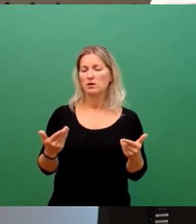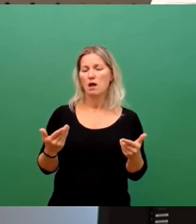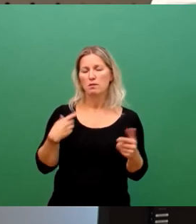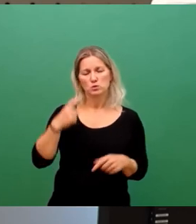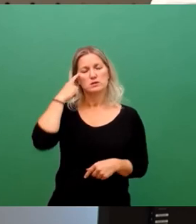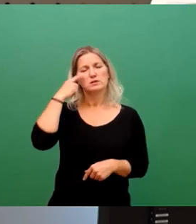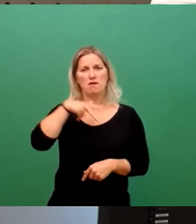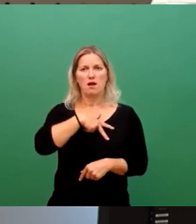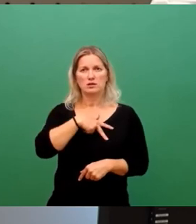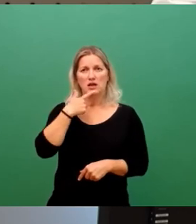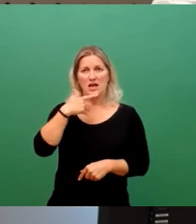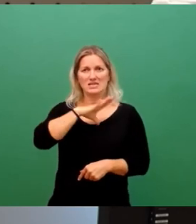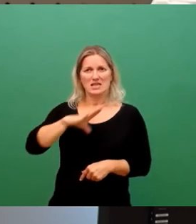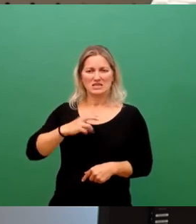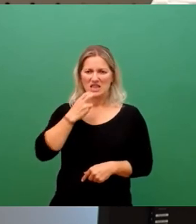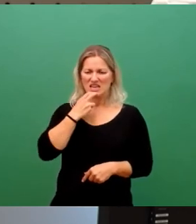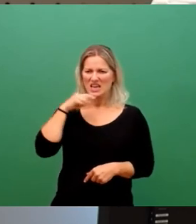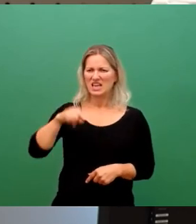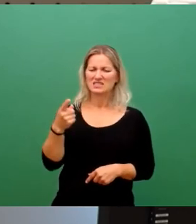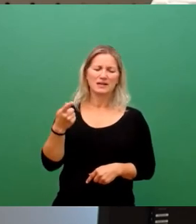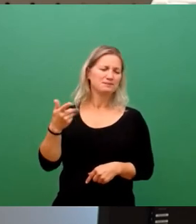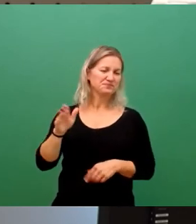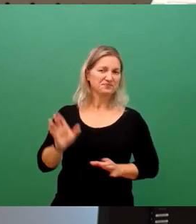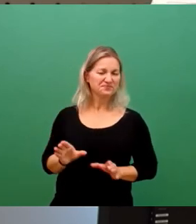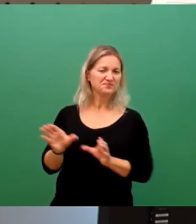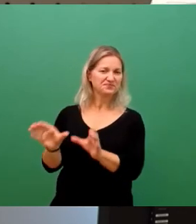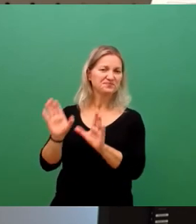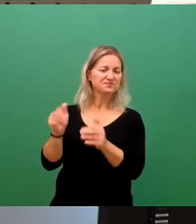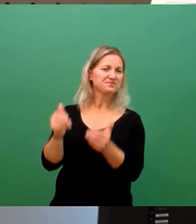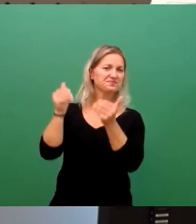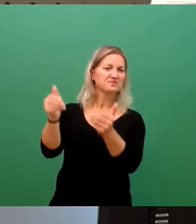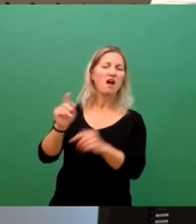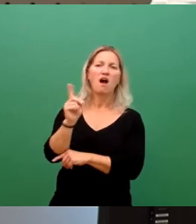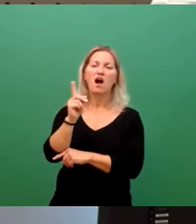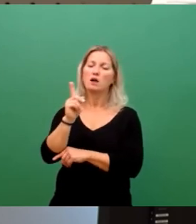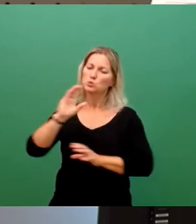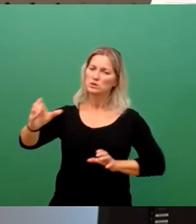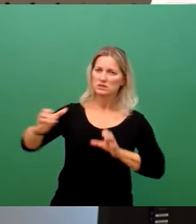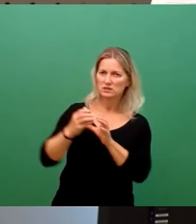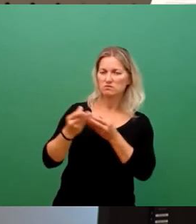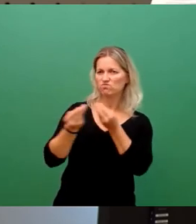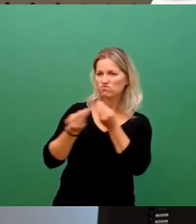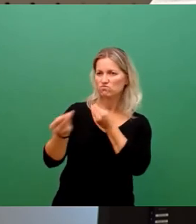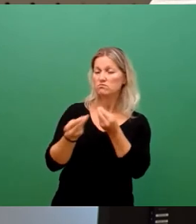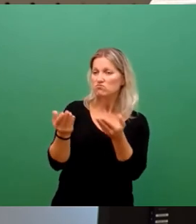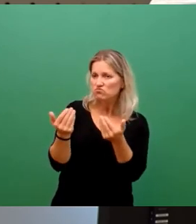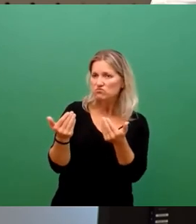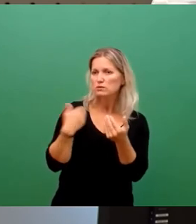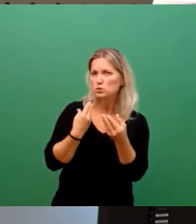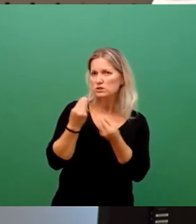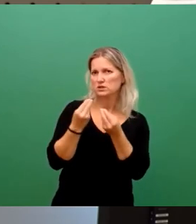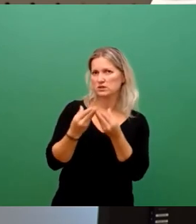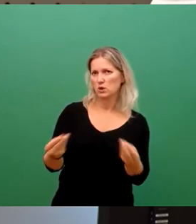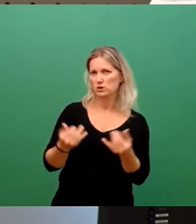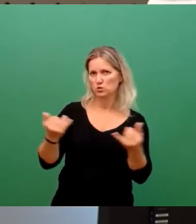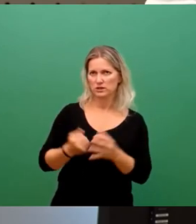Sachsen Energie da jetzt pauschal auch in eine Ecke zu schieben, sondern wir müssen da zunehmend gemeinsam an den Tisch kommen, um solche Fragen auch zu klären. Und ein